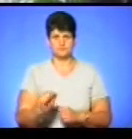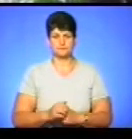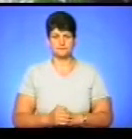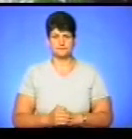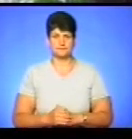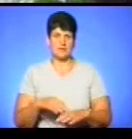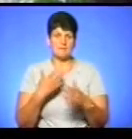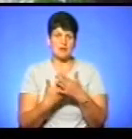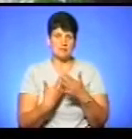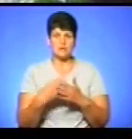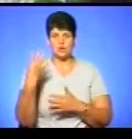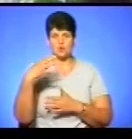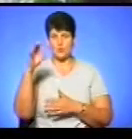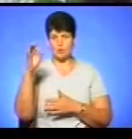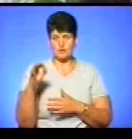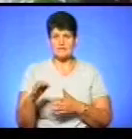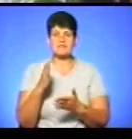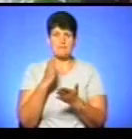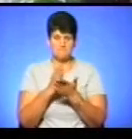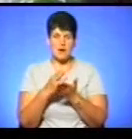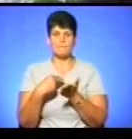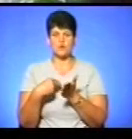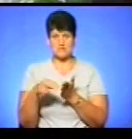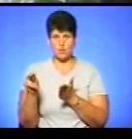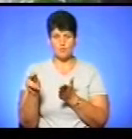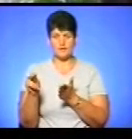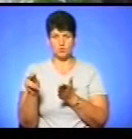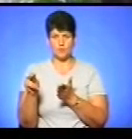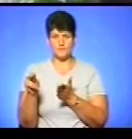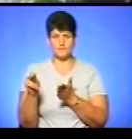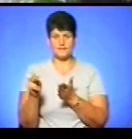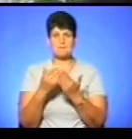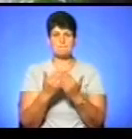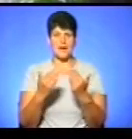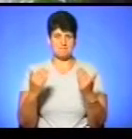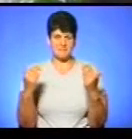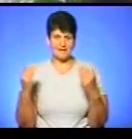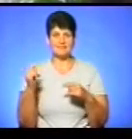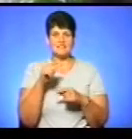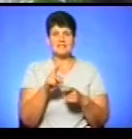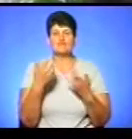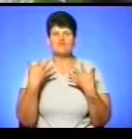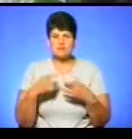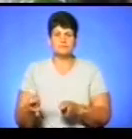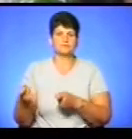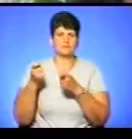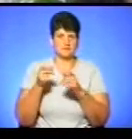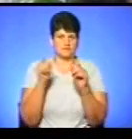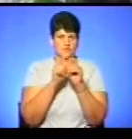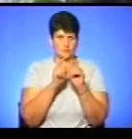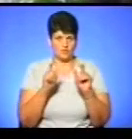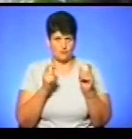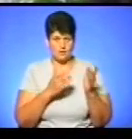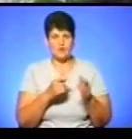Близько 40% ми маємо закуплено меблів, тобто ті, які доставлені вже у навчальні заклади.